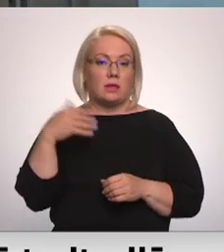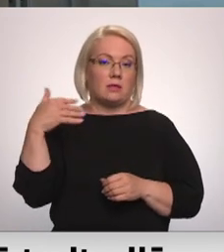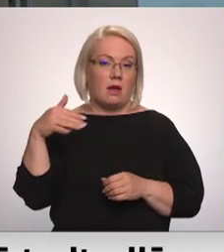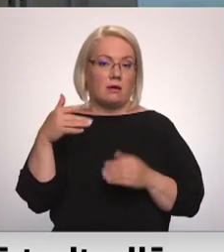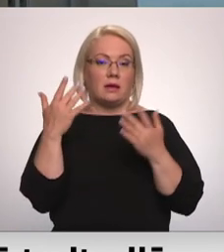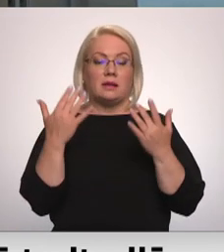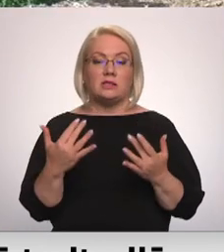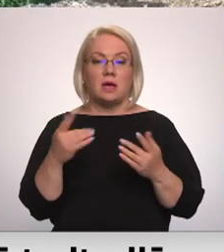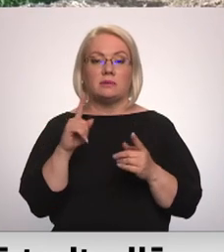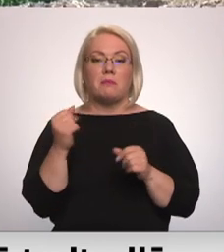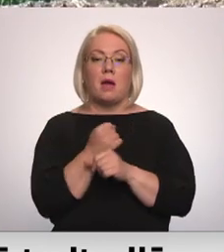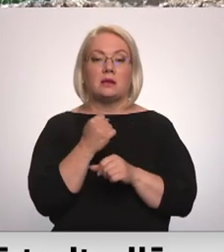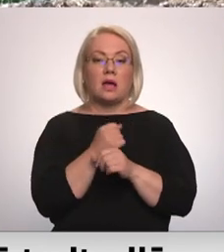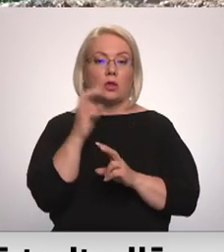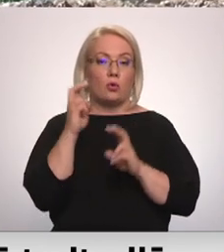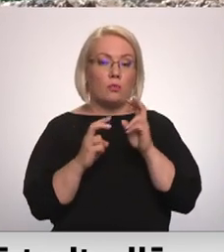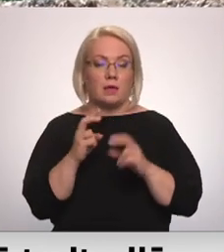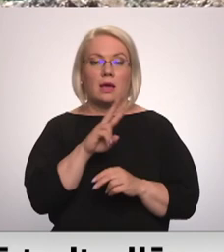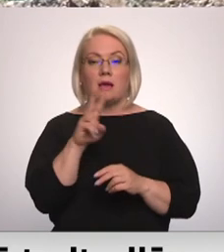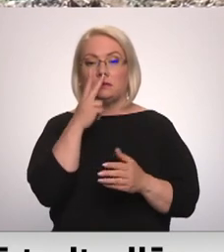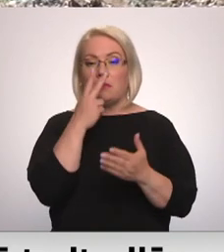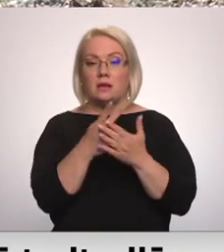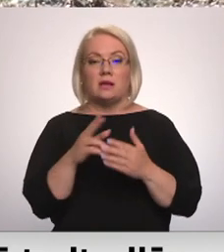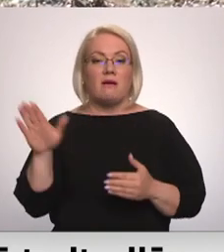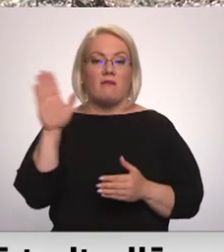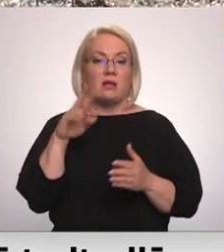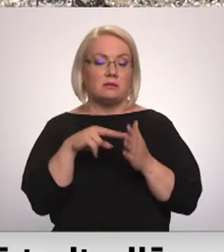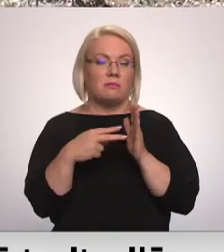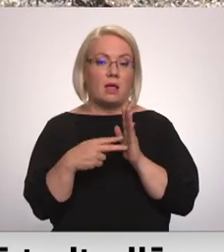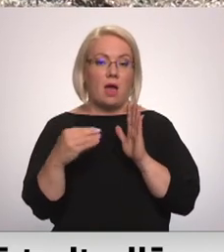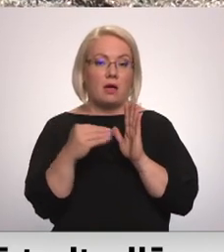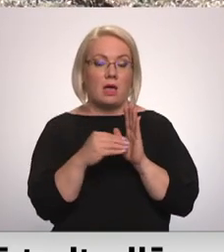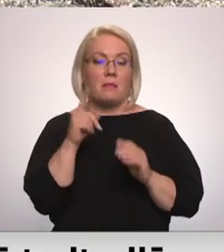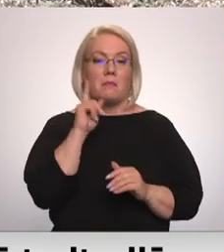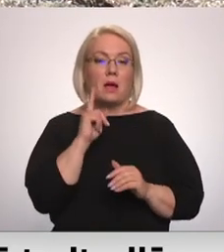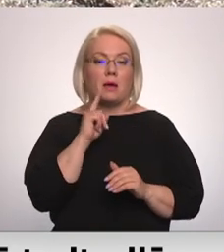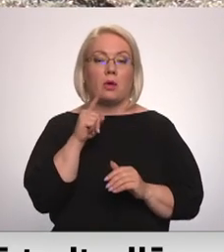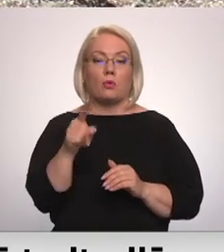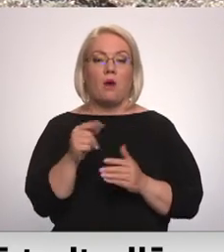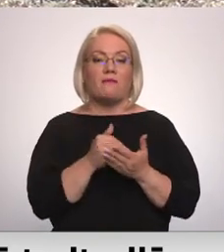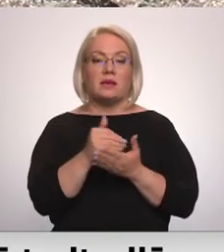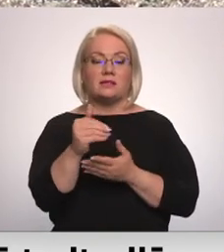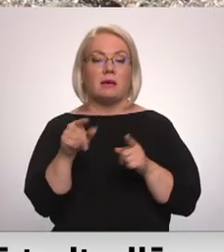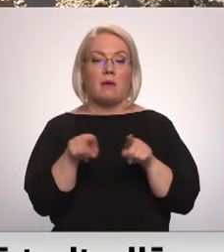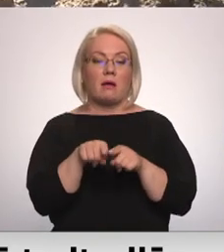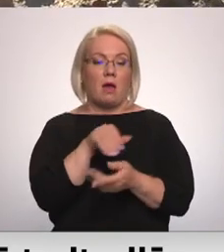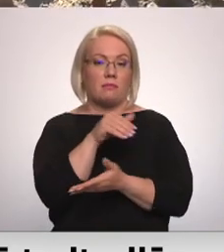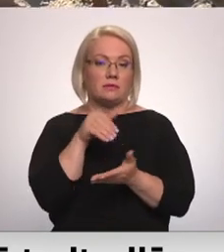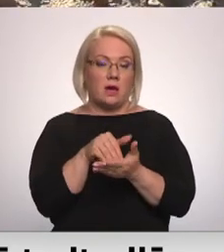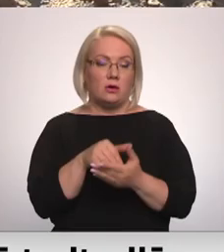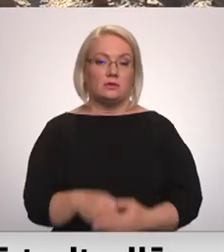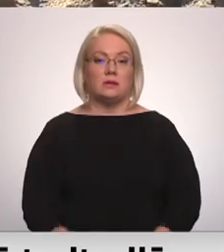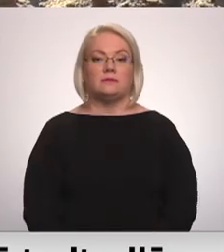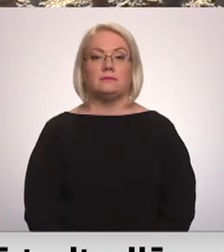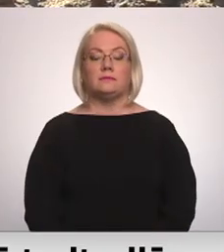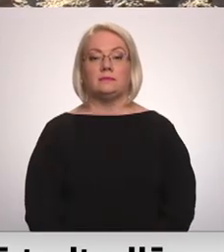varētu būt pārstrādes rūpnītas, kas paredzēts arī valsts plānā. Tomēr pagādām to virzību arī esot apstājušies. Sandra